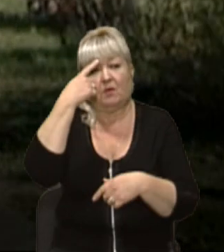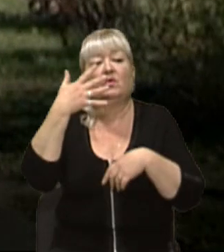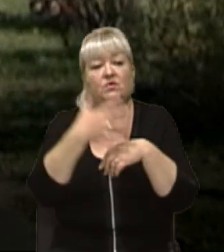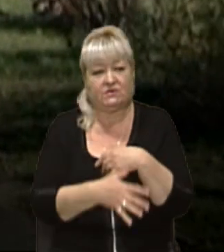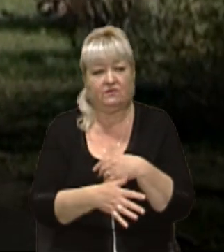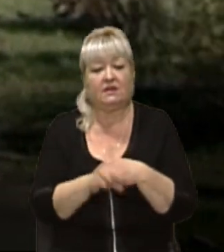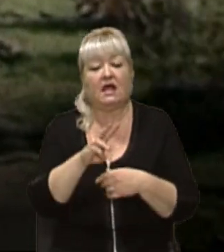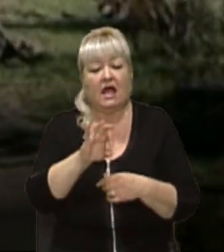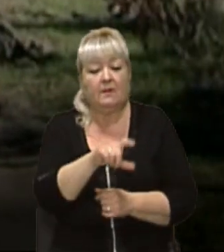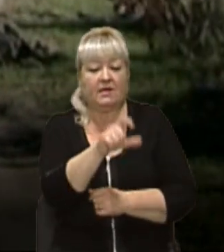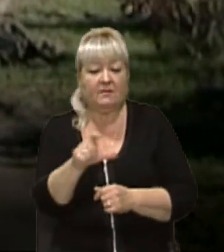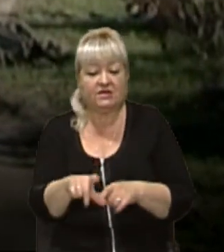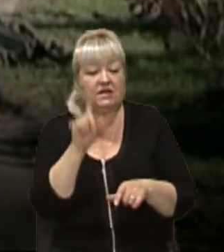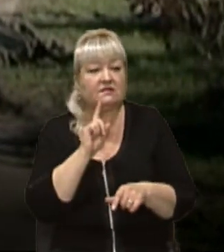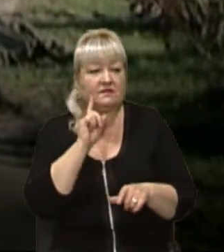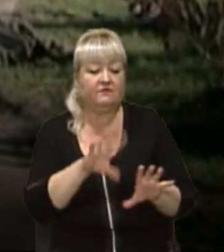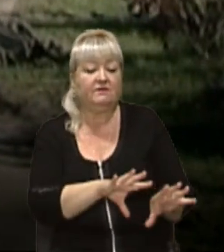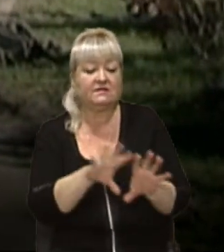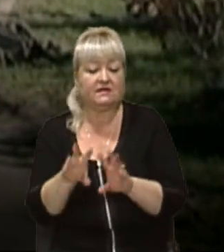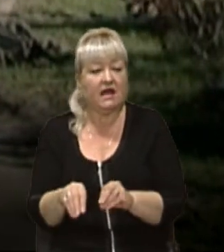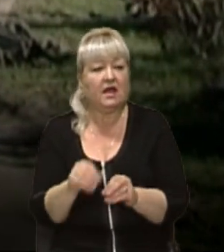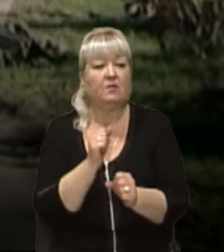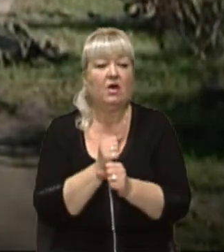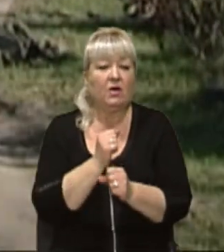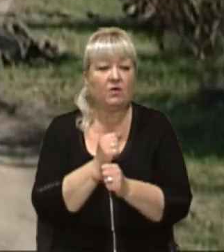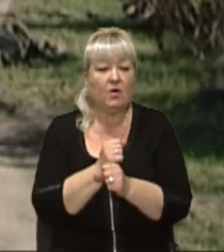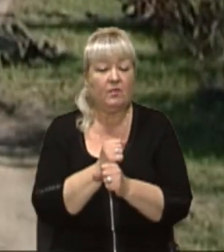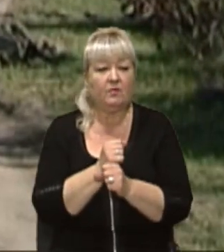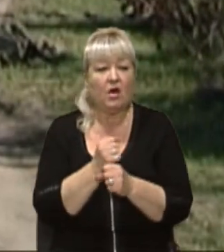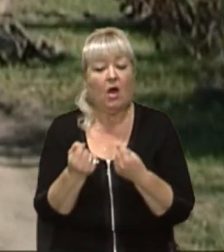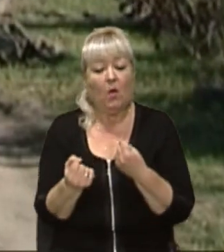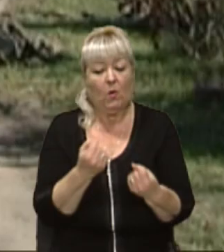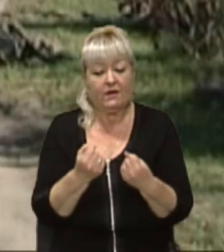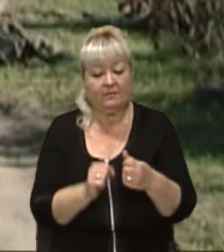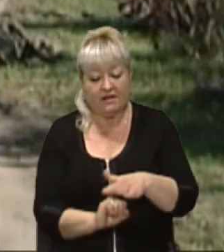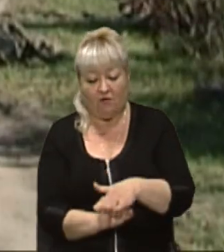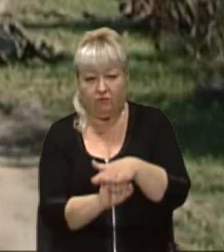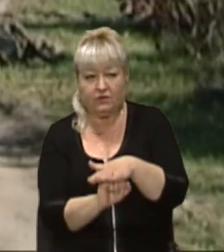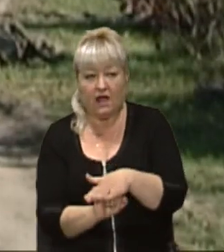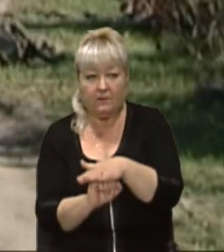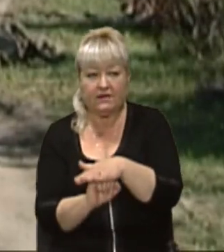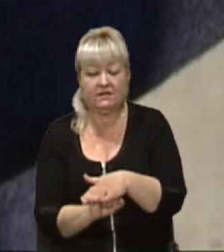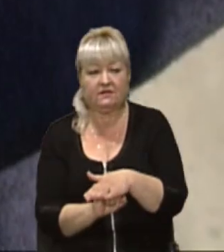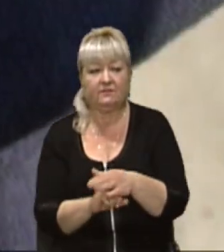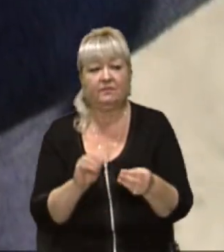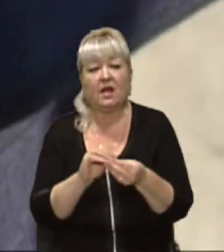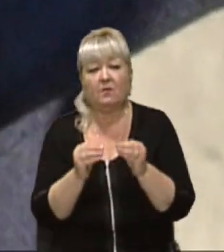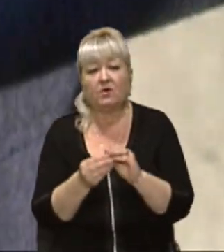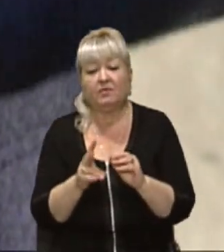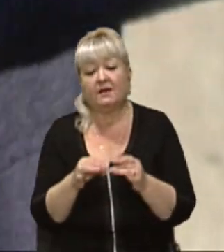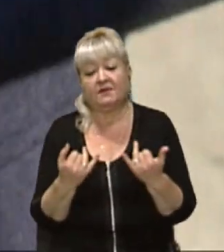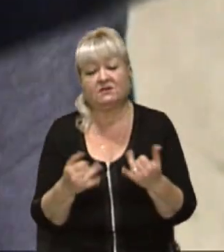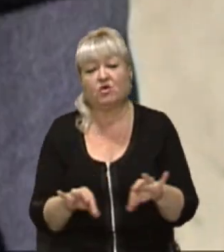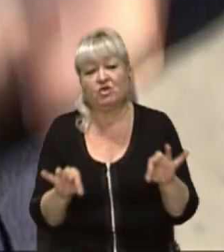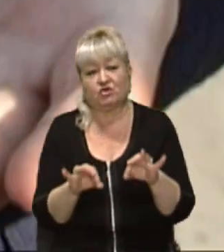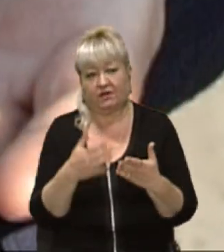мешканців відселяємо, робимо укріплення фундаментів. Проблем на сьогодні жодних